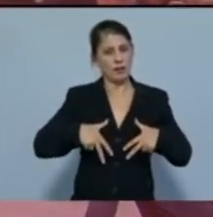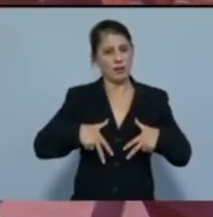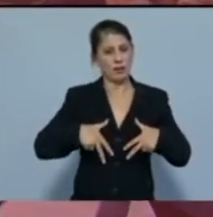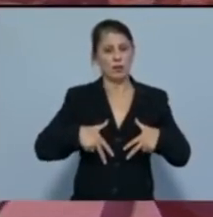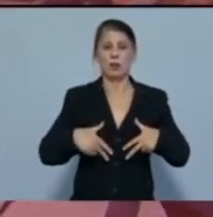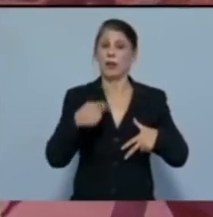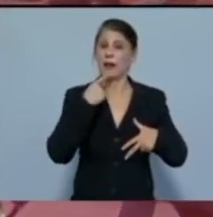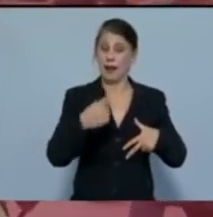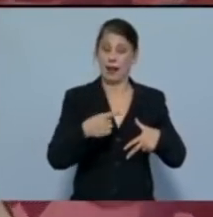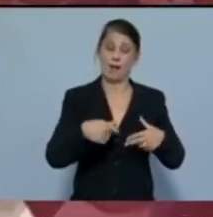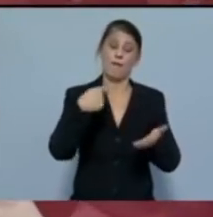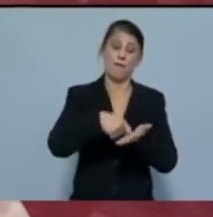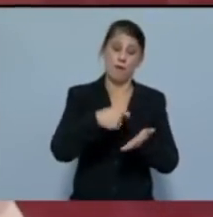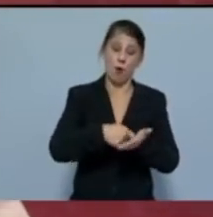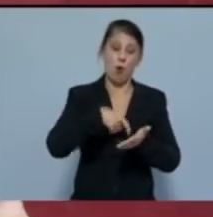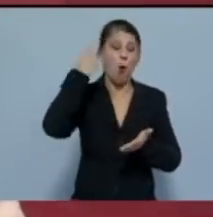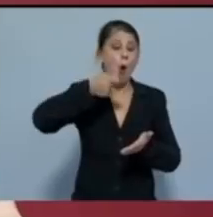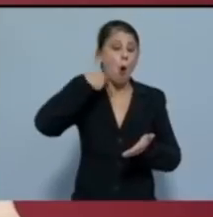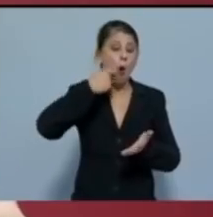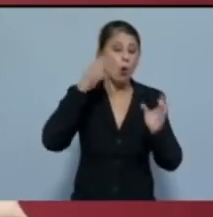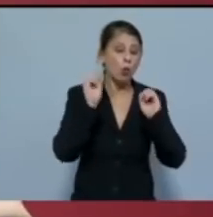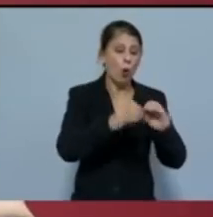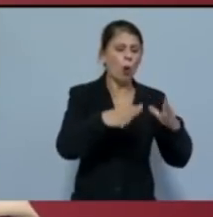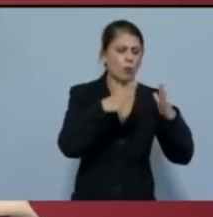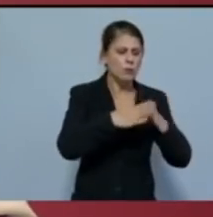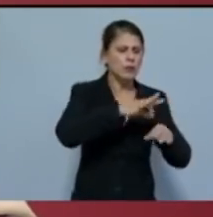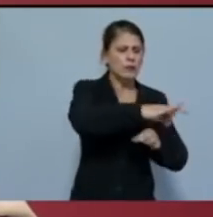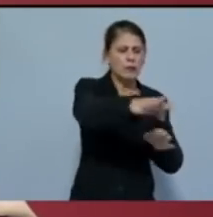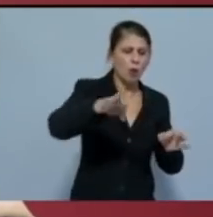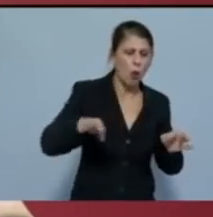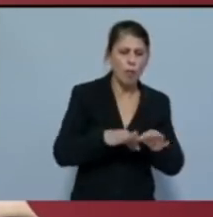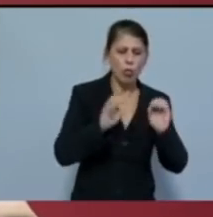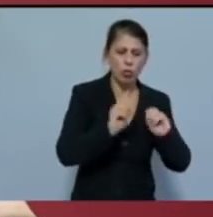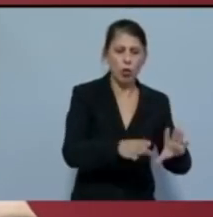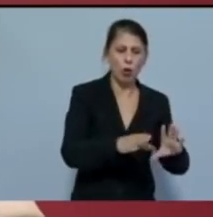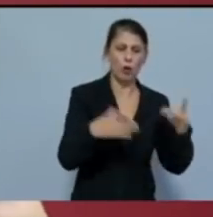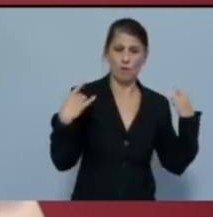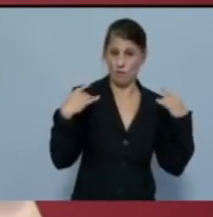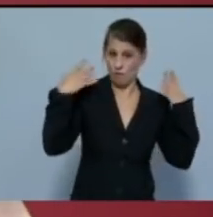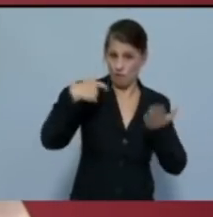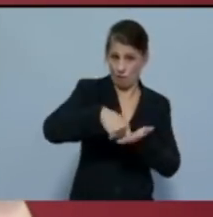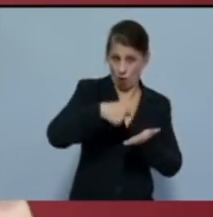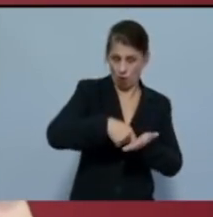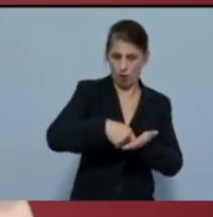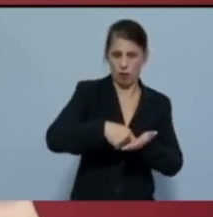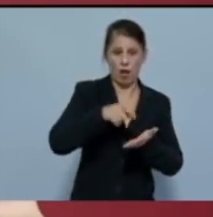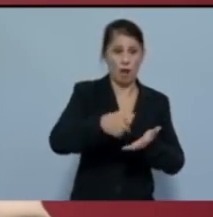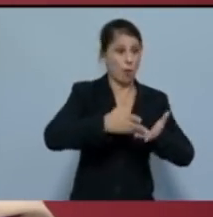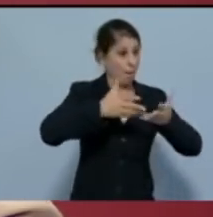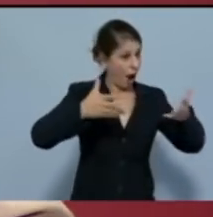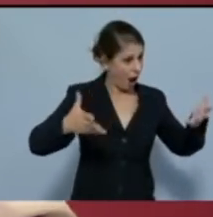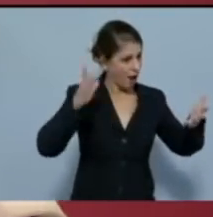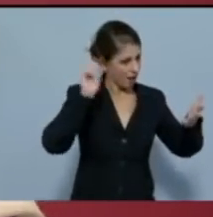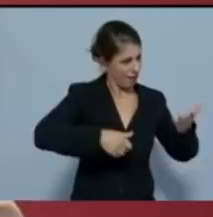γονικές παροχές ευνοούν κατά βάση μεγαλοειδιοκτήτες ακινήτων. Ενώ για τα ευρύτετα